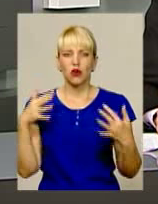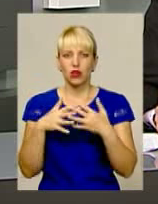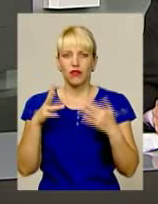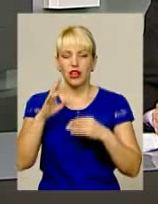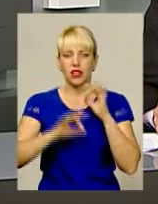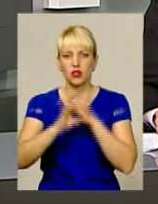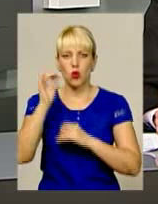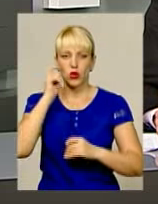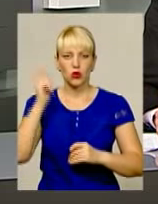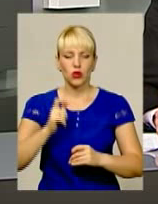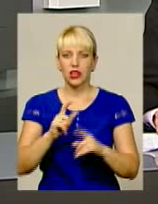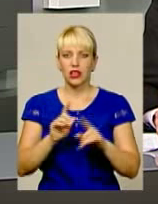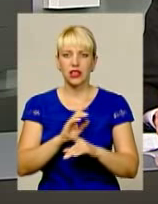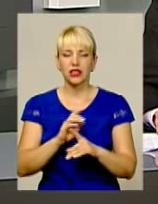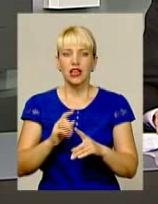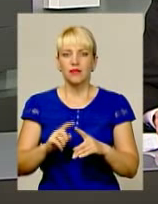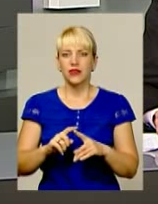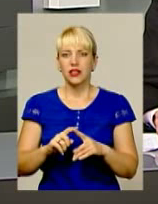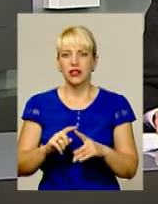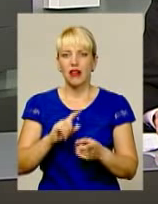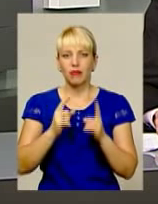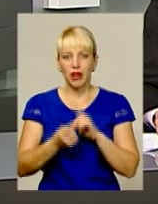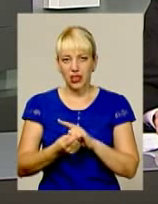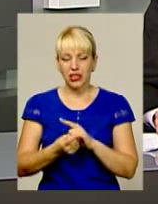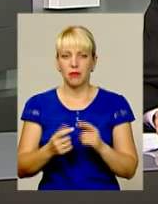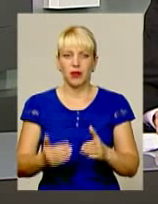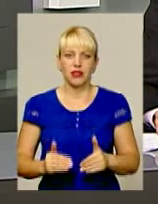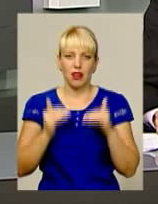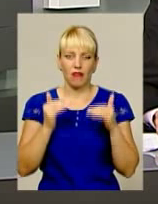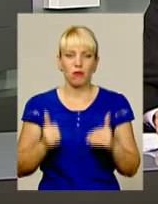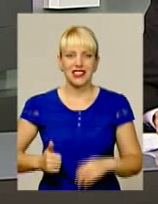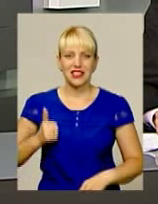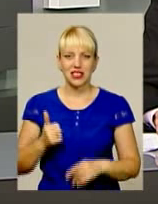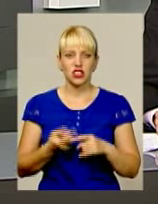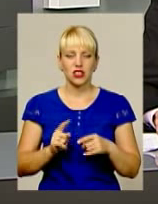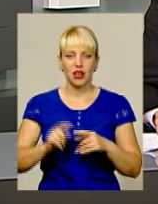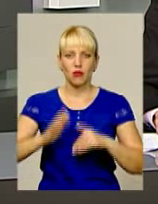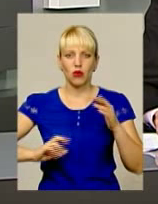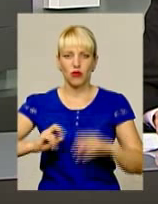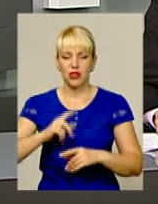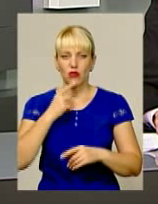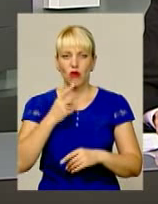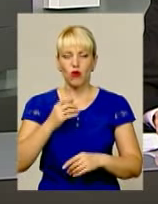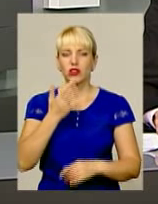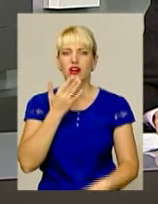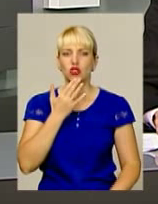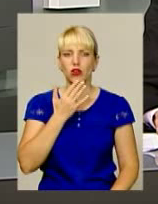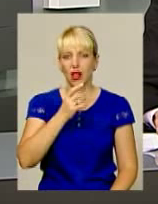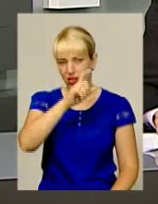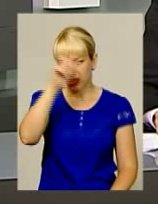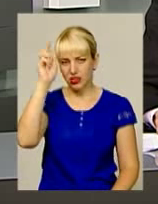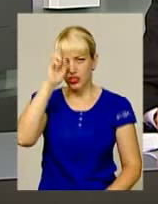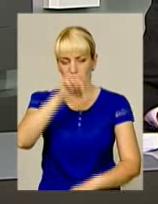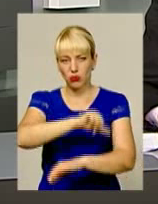лише не відбив охоти від військової справи, а навпаки підняв її престиж, запевняють у Національній академії Державної